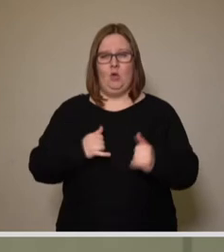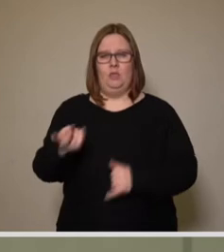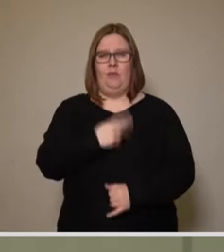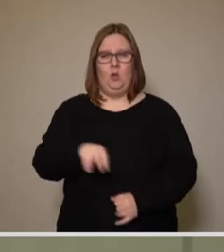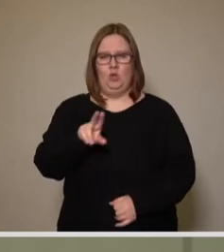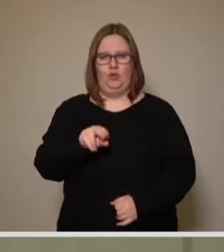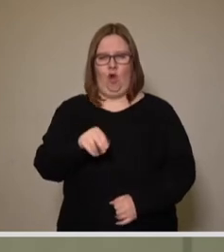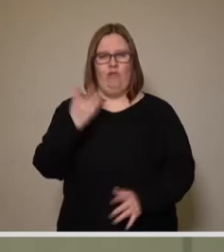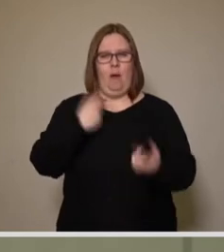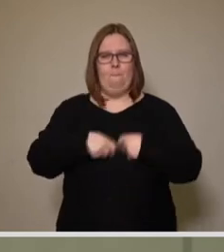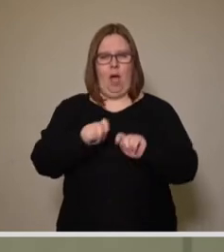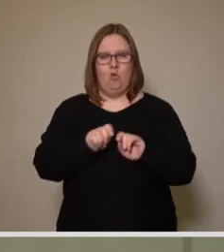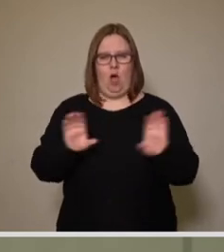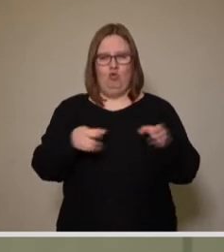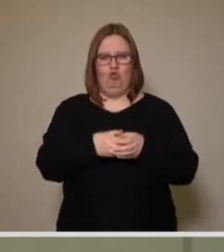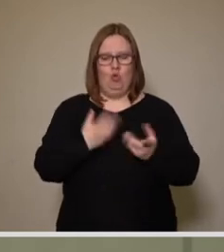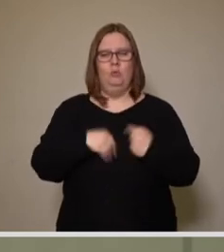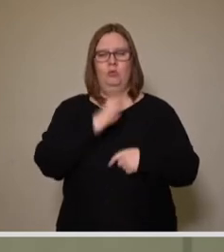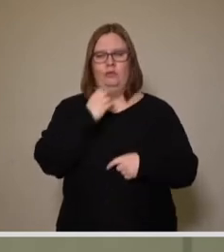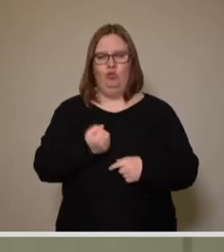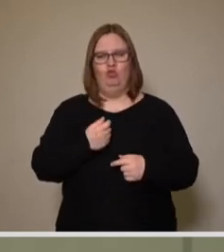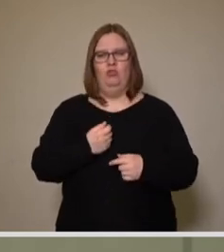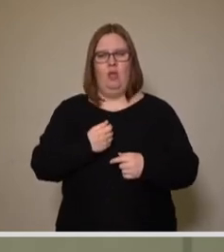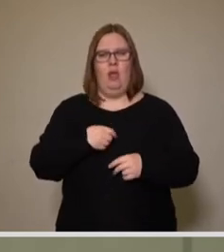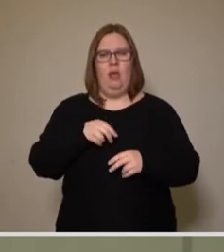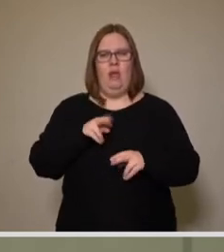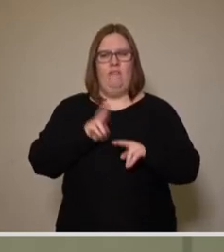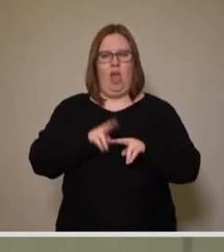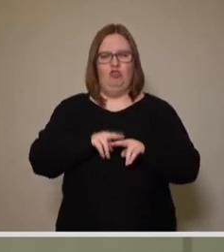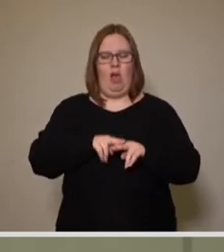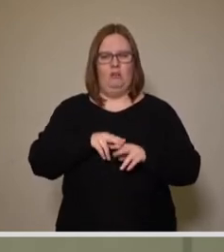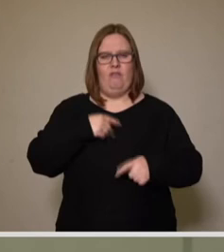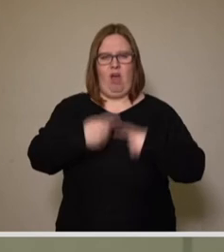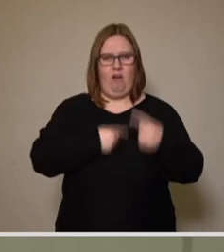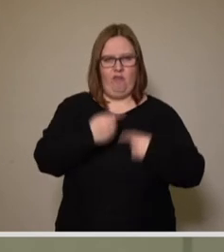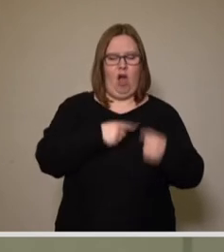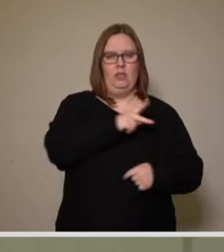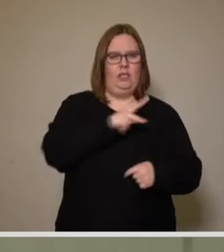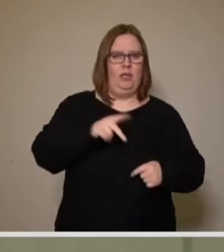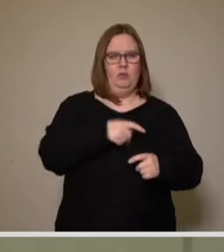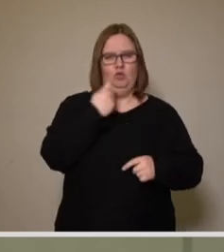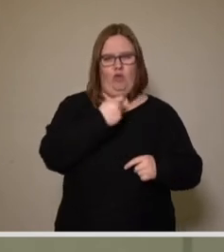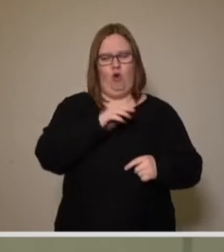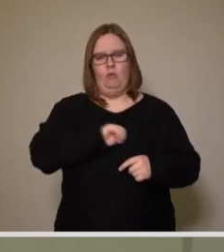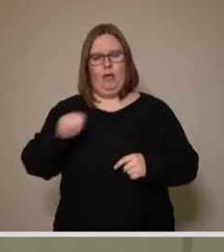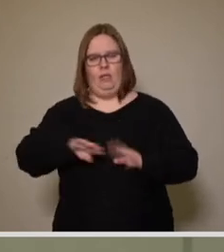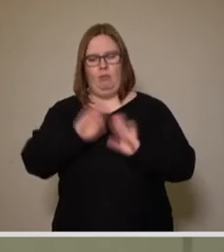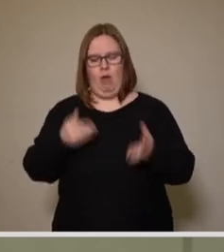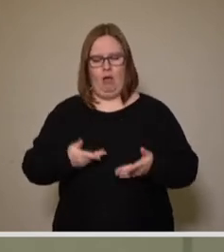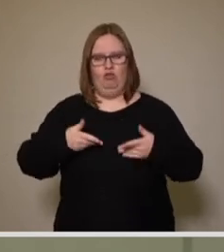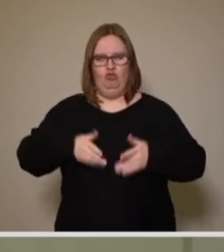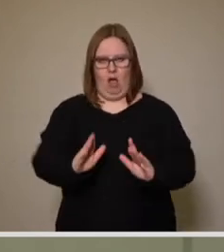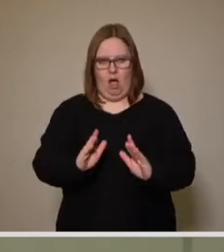beschloss der Bauausschuss die Durchführung eines Werkstattverfahrens für das Gebiet zwischen Kippsdorfer, Marienberger und Liebenauer Straße